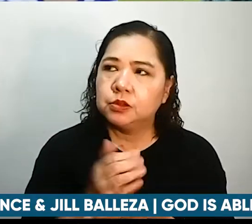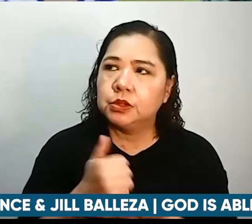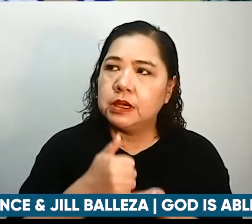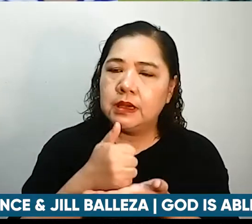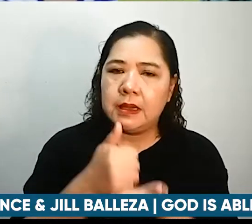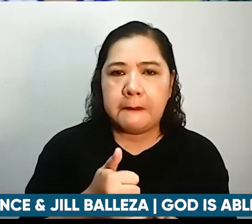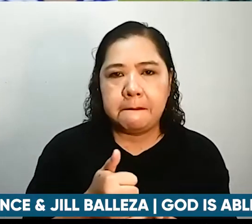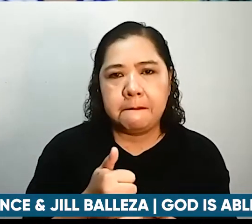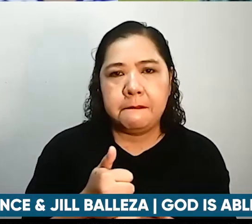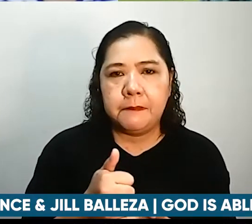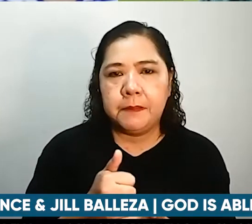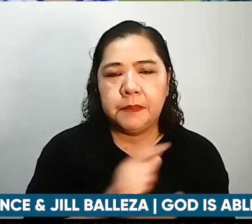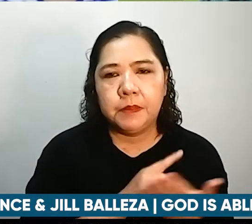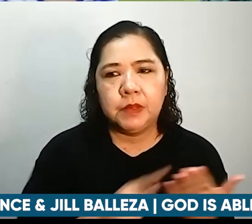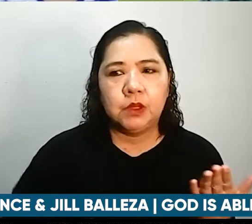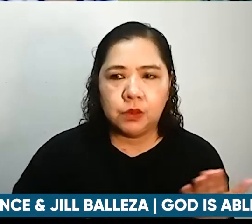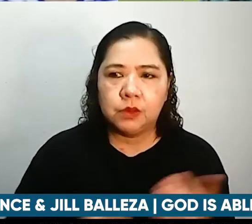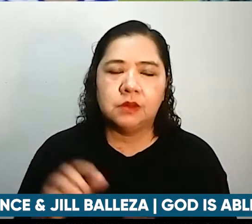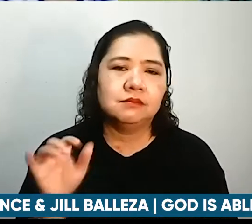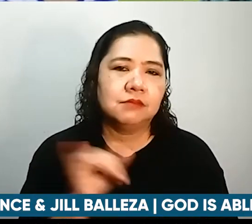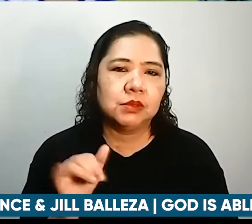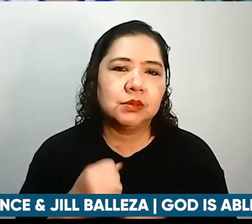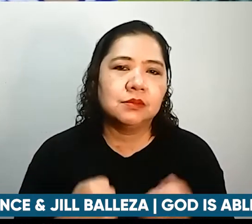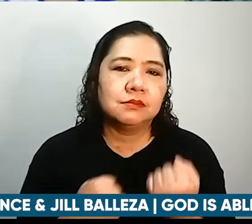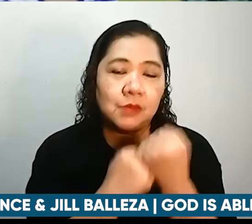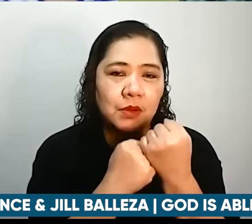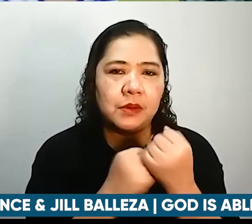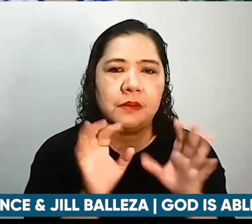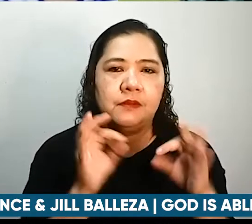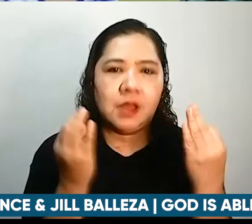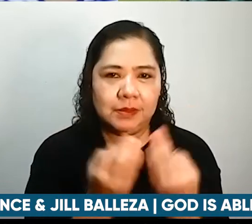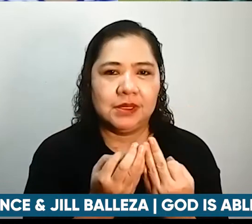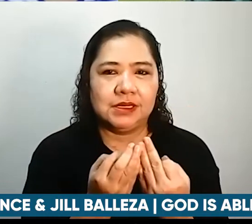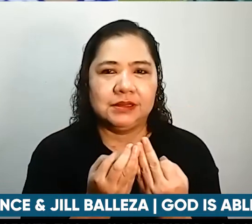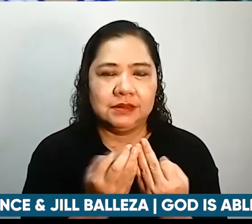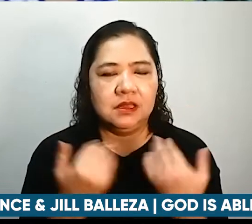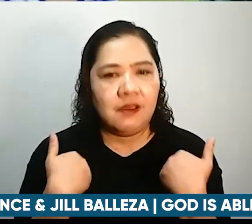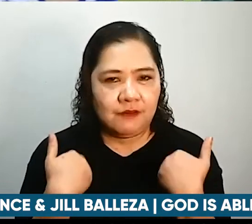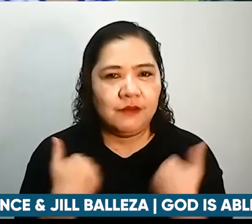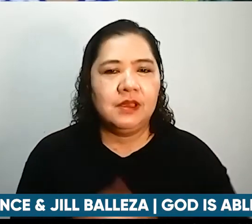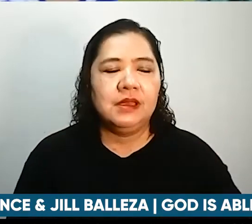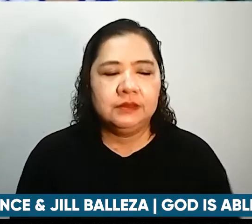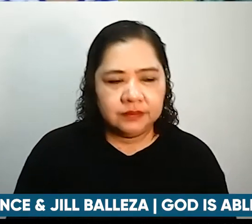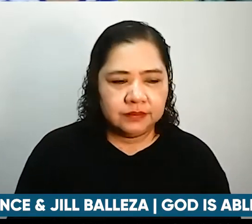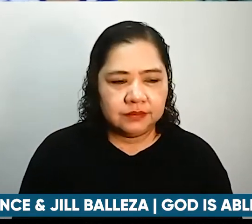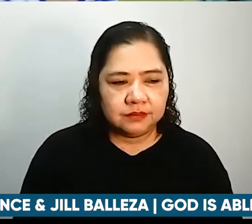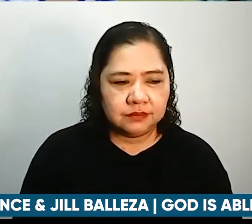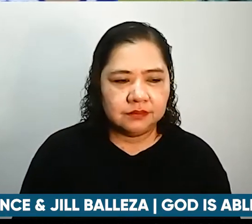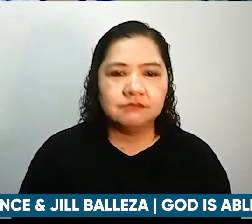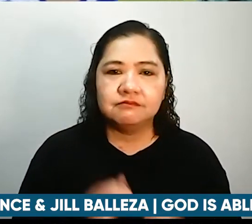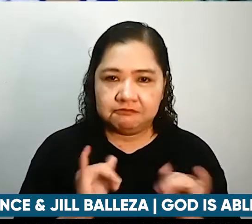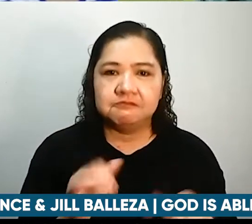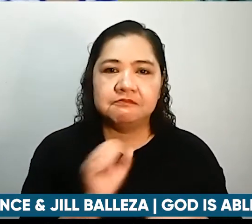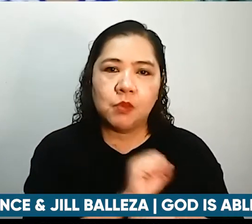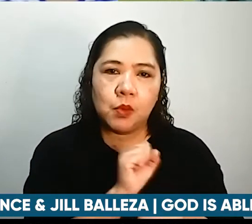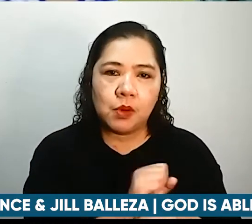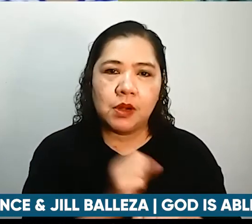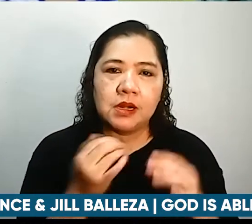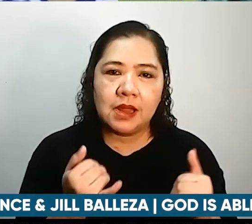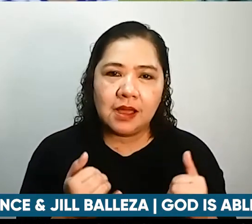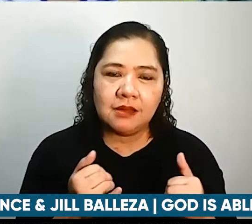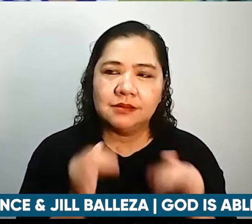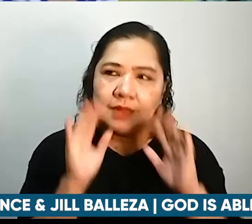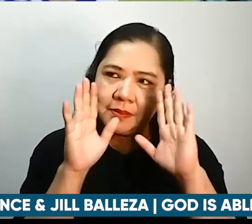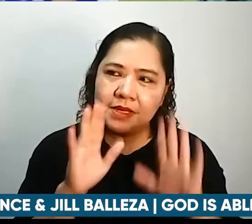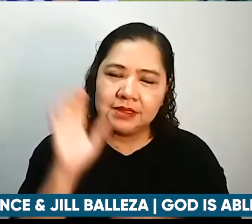support ng family natin. May work pa rin. By God's amazing grace. nagdagdagan